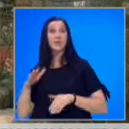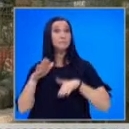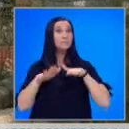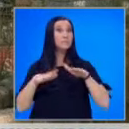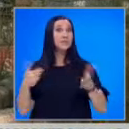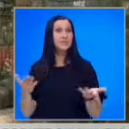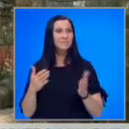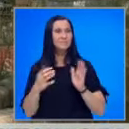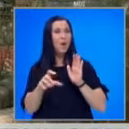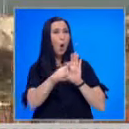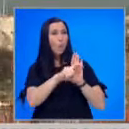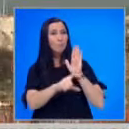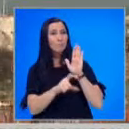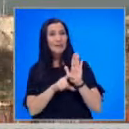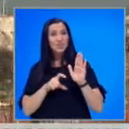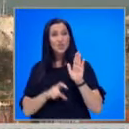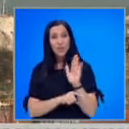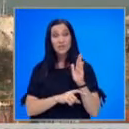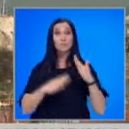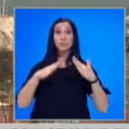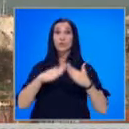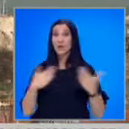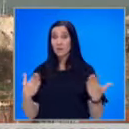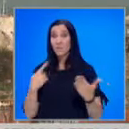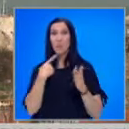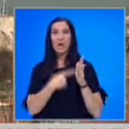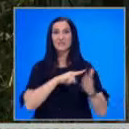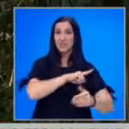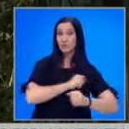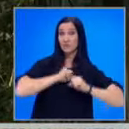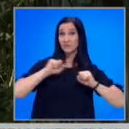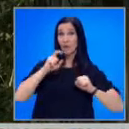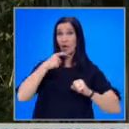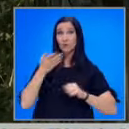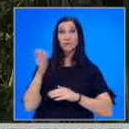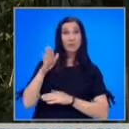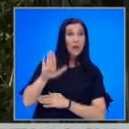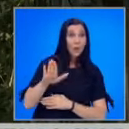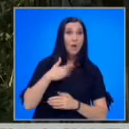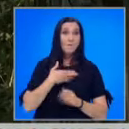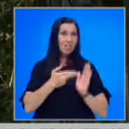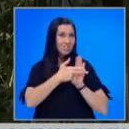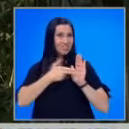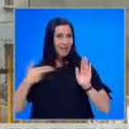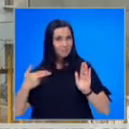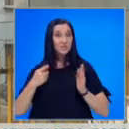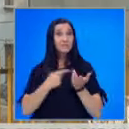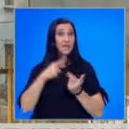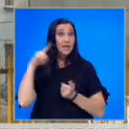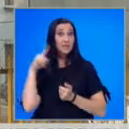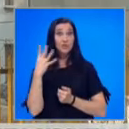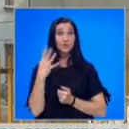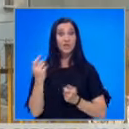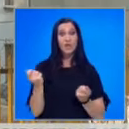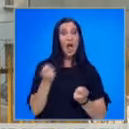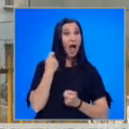сградите на пристанището още показват силата на взрива. Година след него на една от тях стои надпис «Всеки ден е 4 август, докато